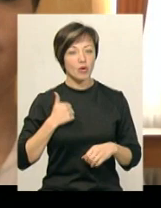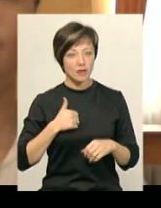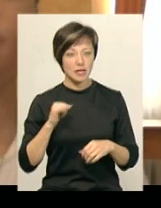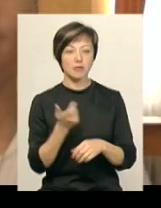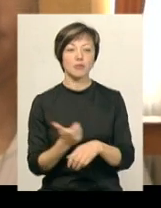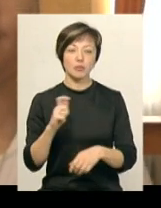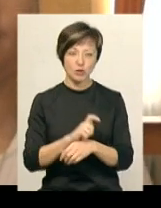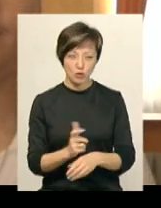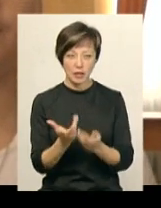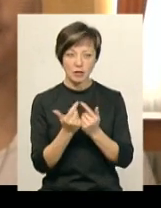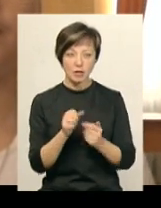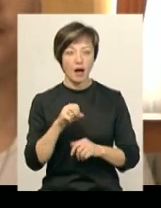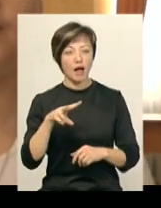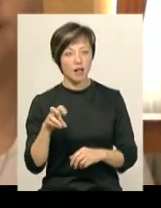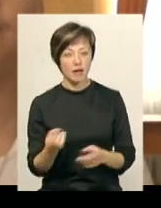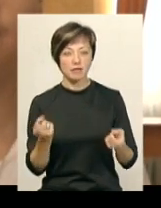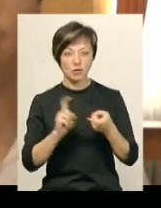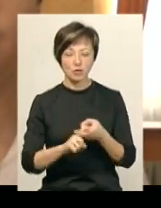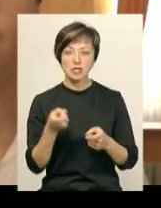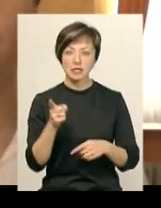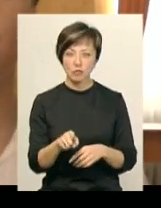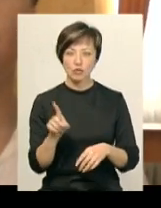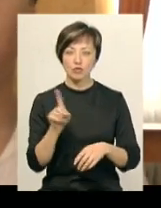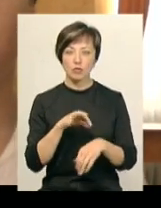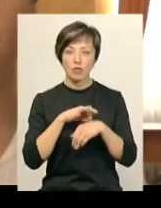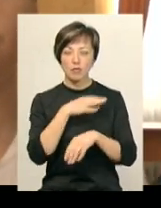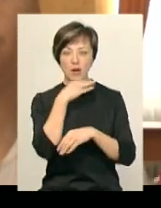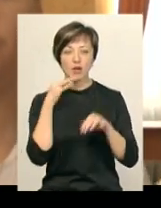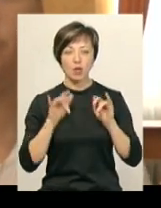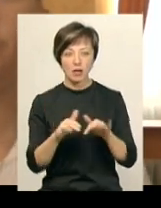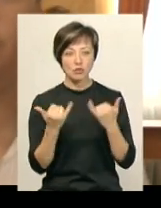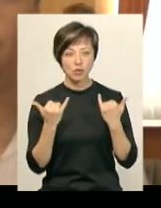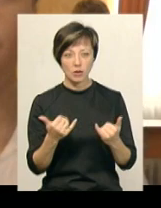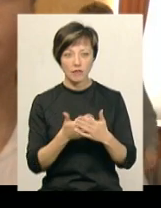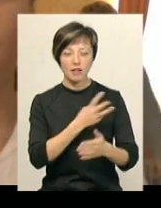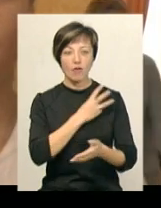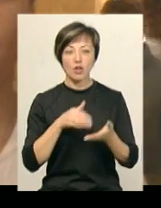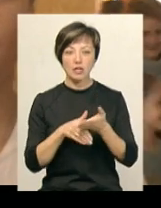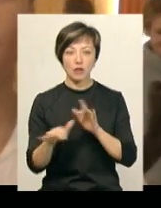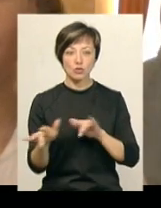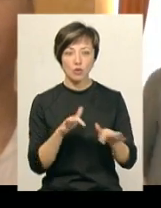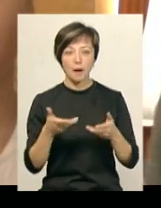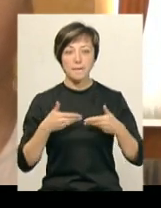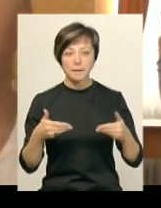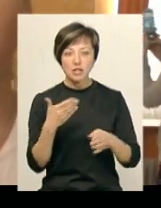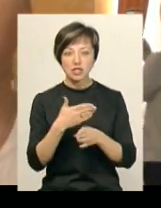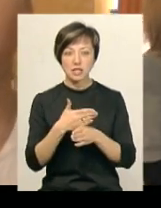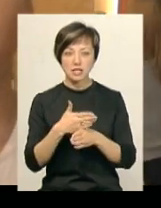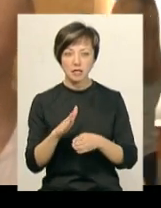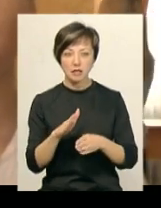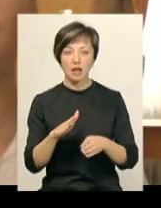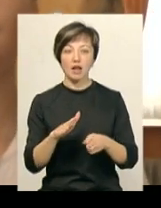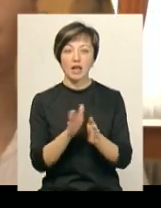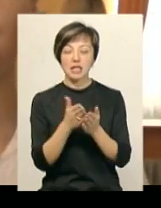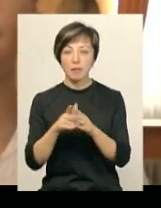більшою кількістю. Але в зв'язку з тим, що проходять дуже багато акцій сьогодні від волонтерського руху, ми частину листівок